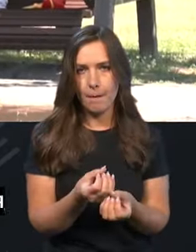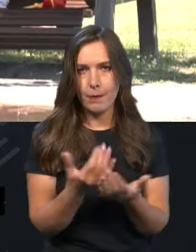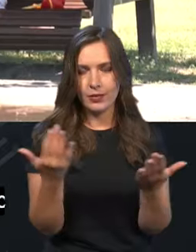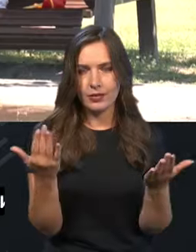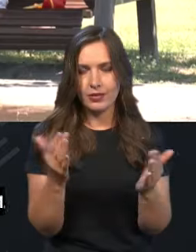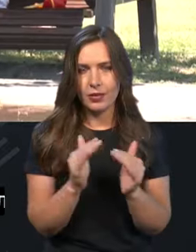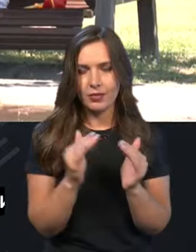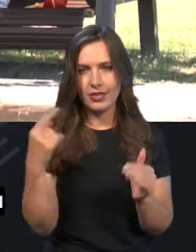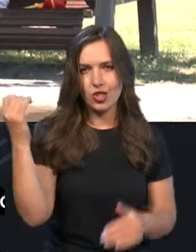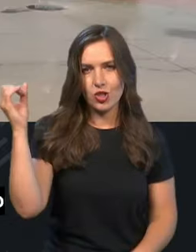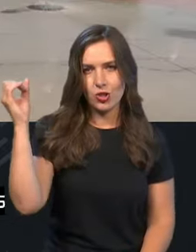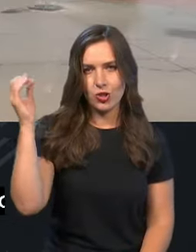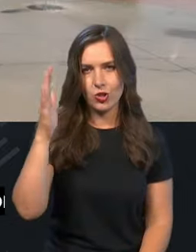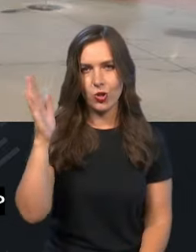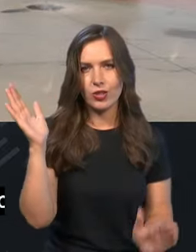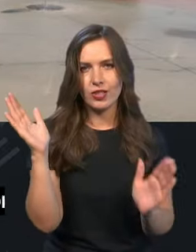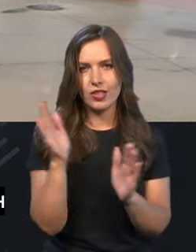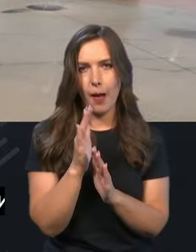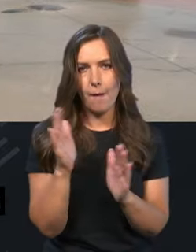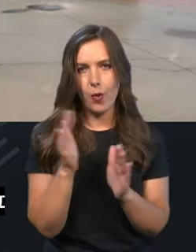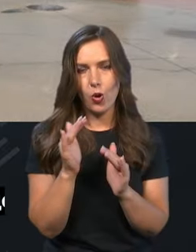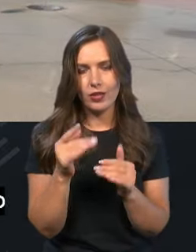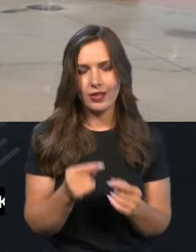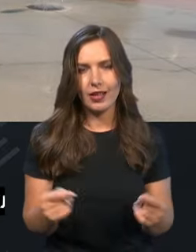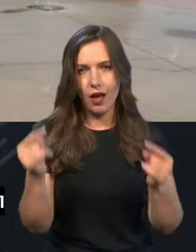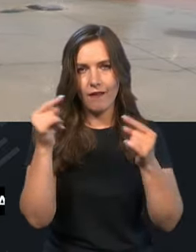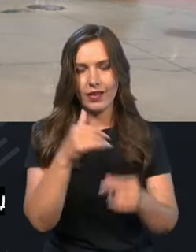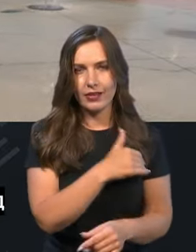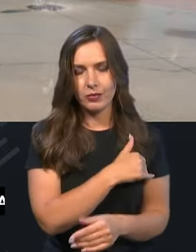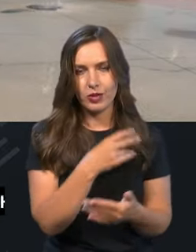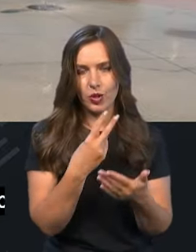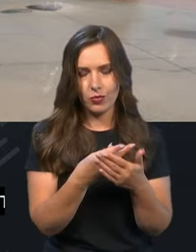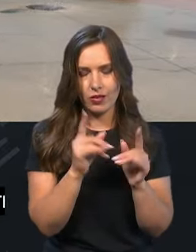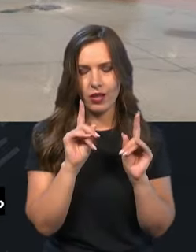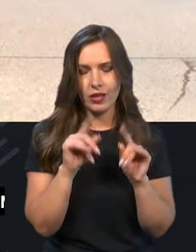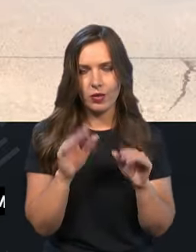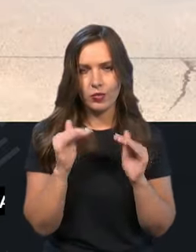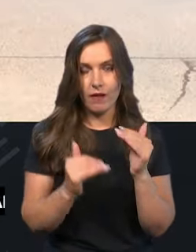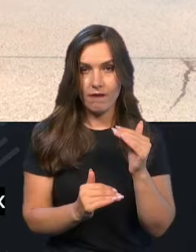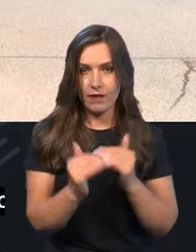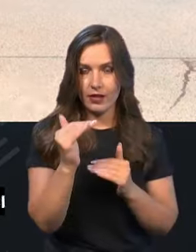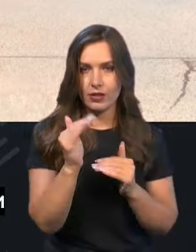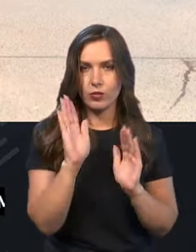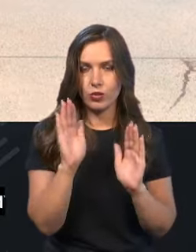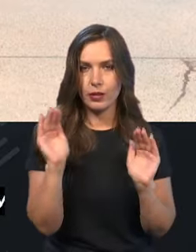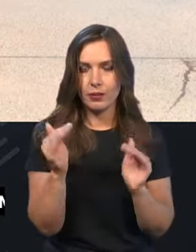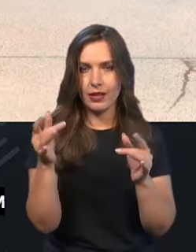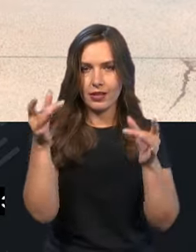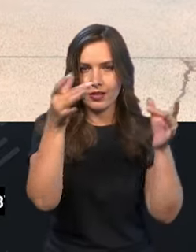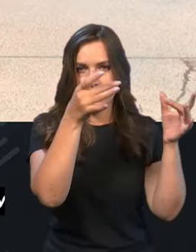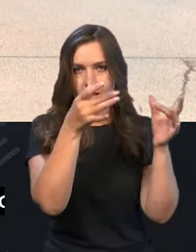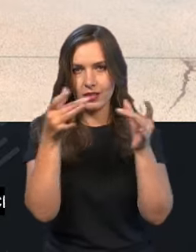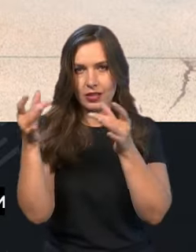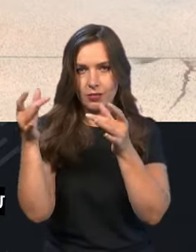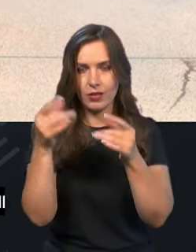навіть більш сонячна погода переважатиме. І, відповідно, температурні показники також будуть вищі, майже буде менше хмар. І,